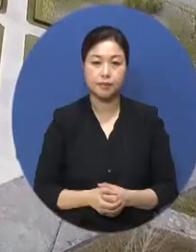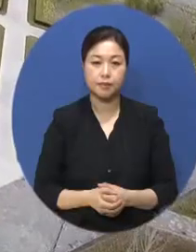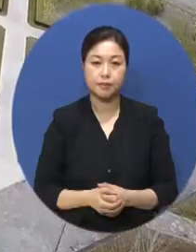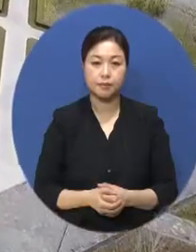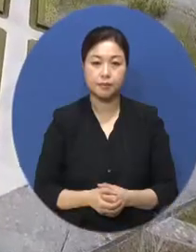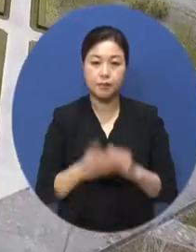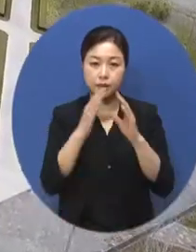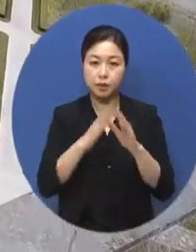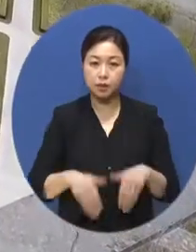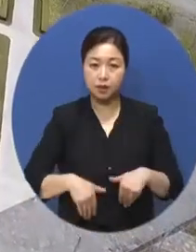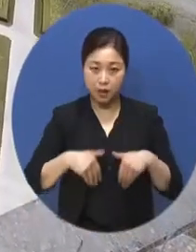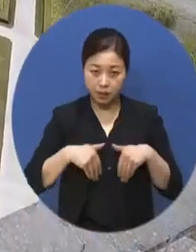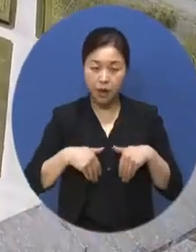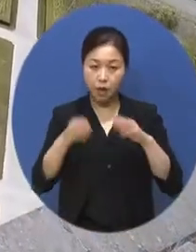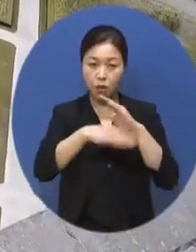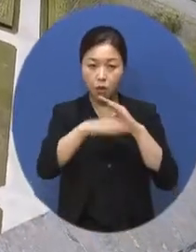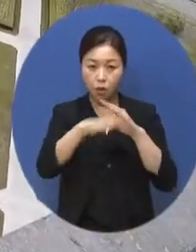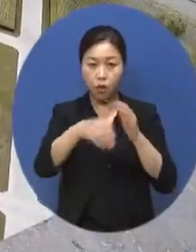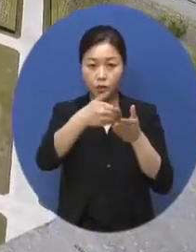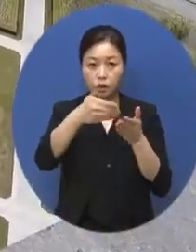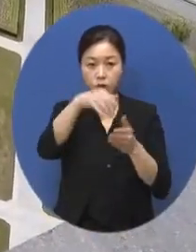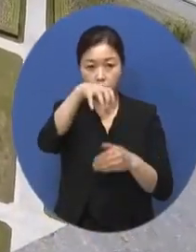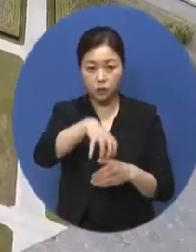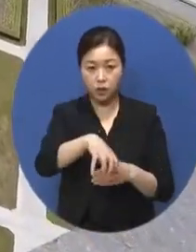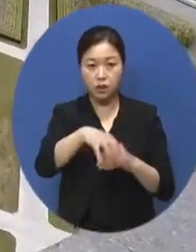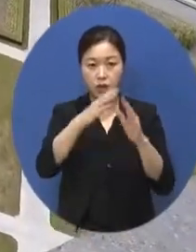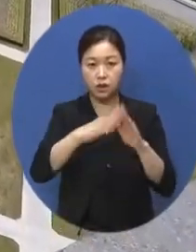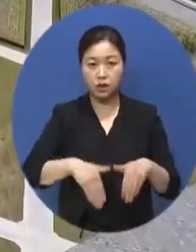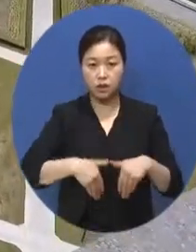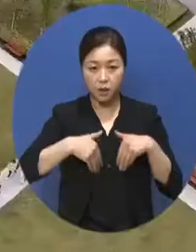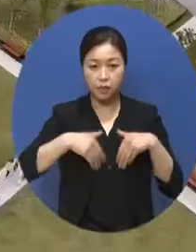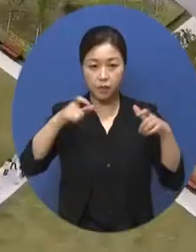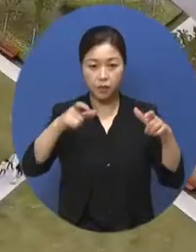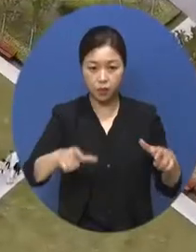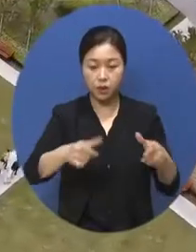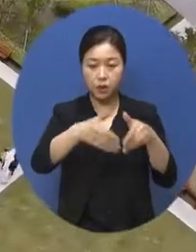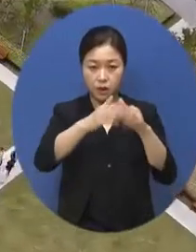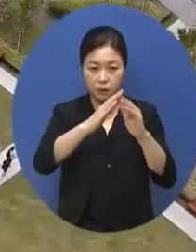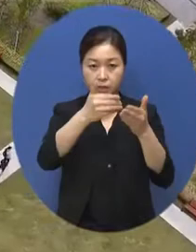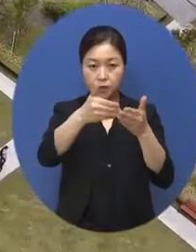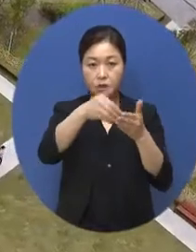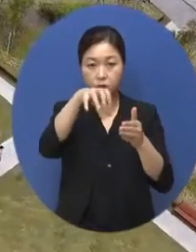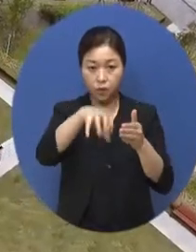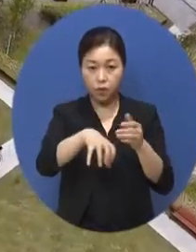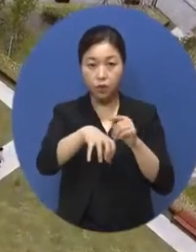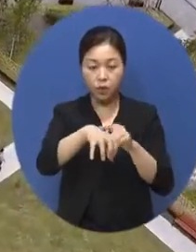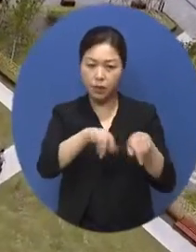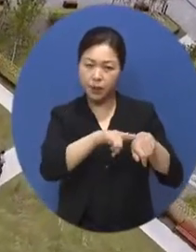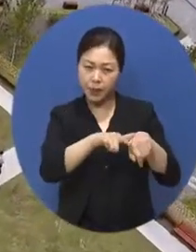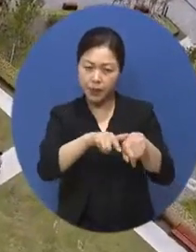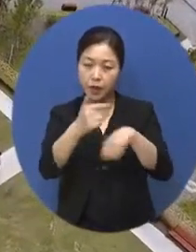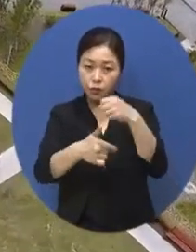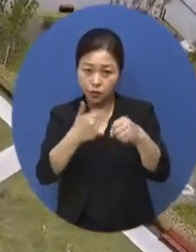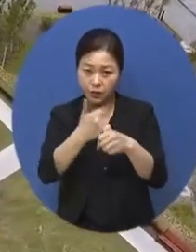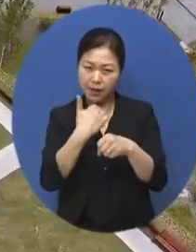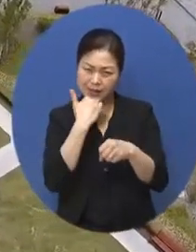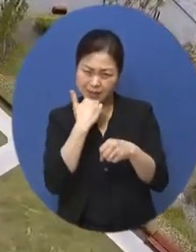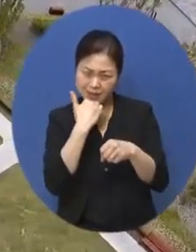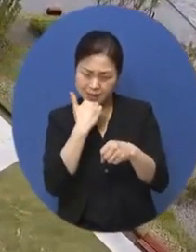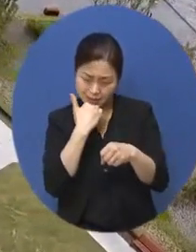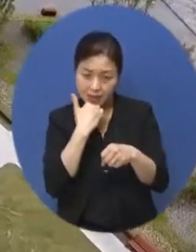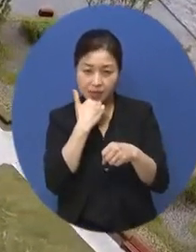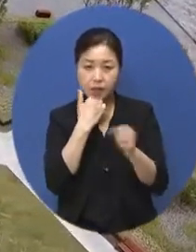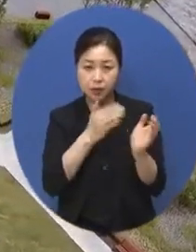전남의 첫 공공미술관인 전남 도립미술관이 장장 6년간의 기다림과 준비 끝에